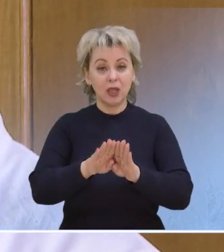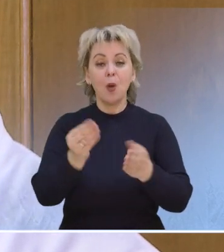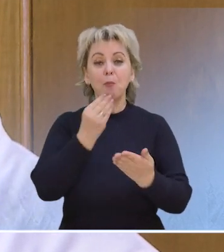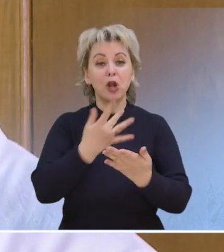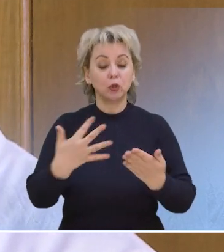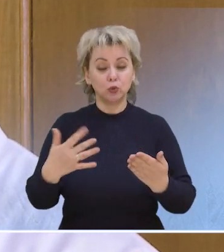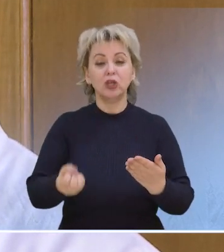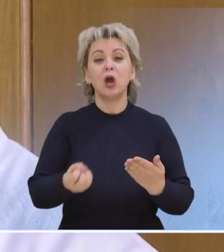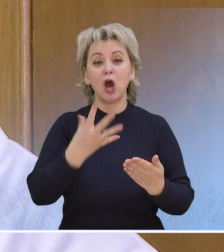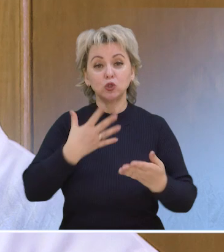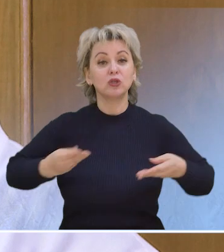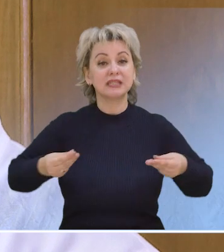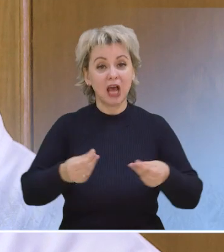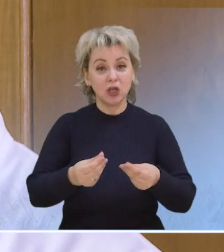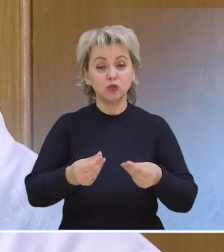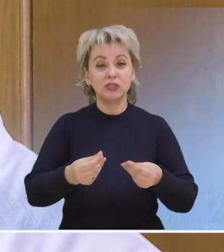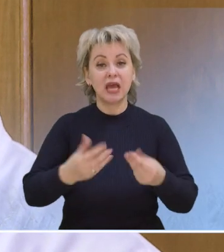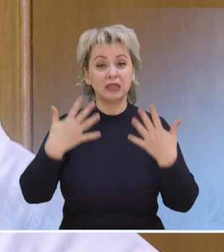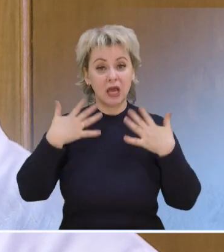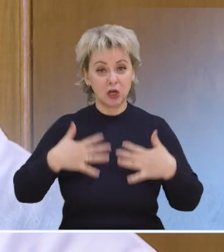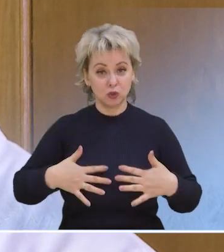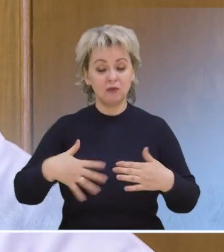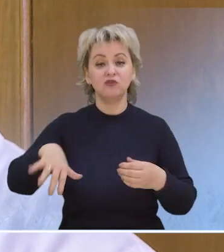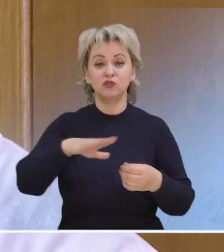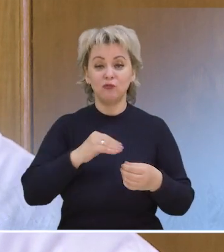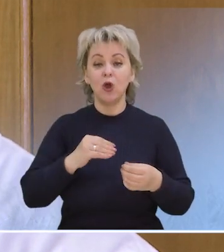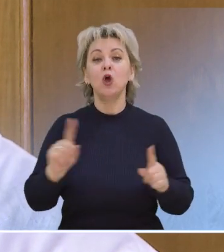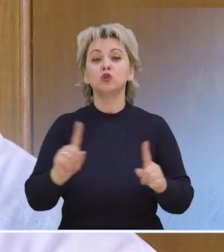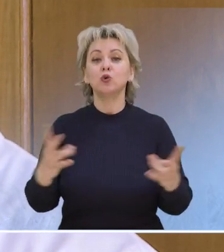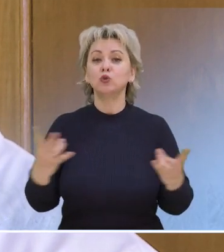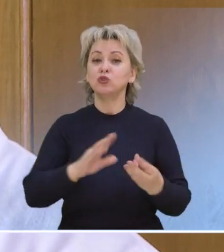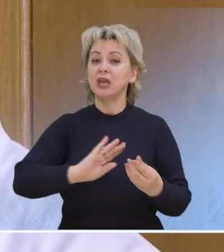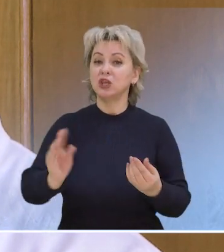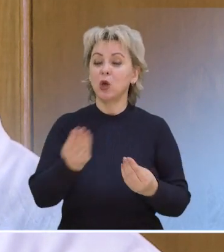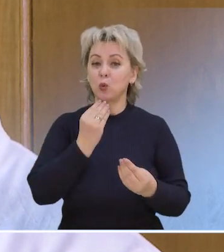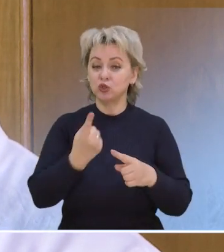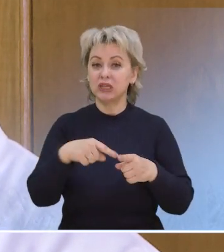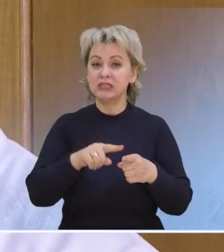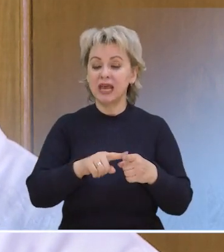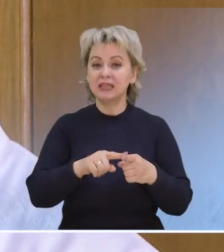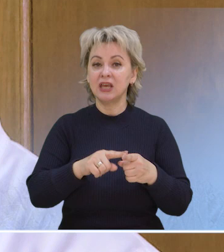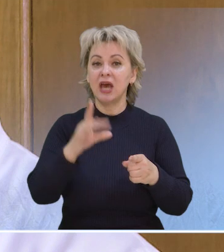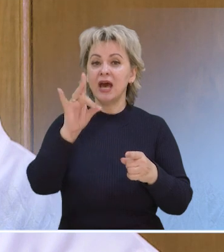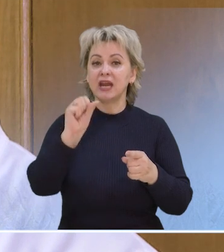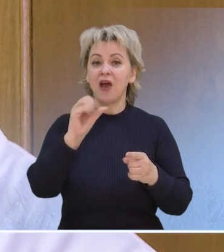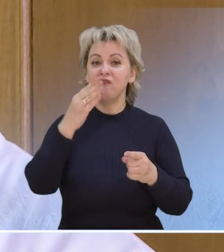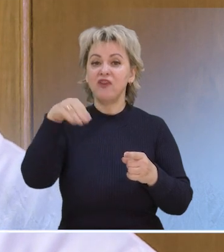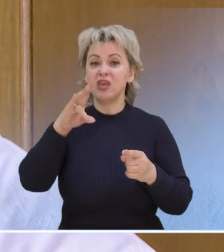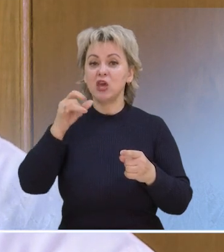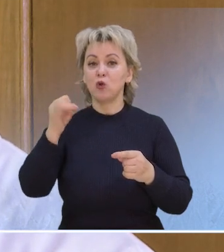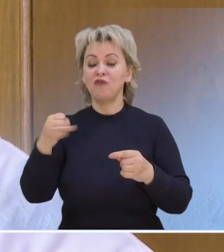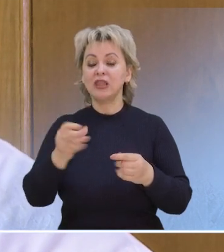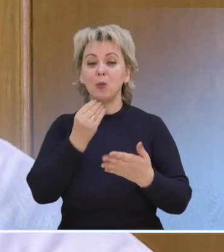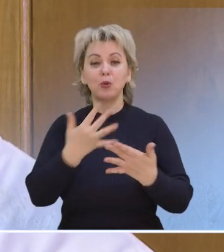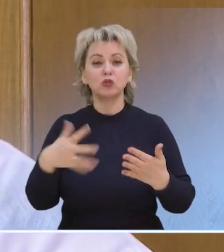продукты хорошо сказываются на росте нормальной микрофлоры. Чего нужно избегать? Это рафинированные продукты.